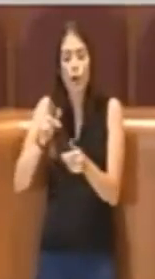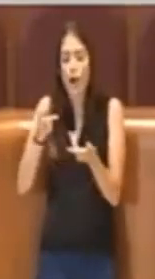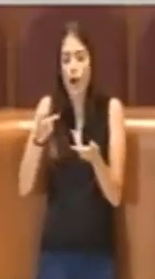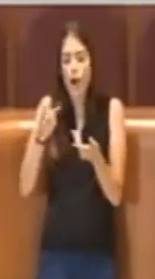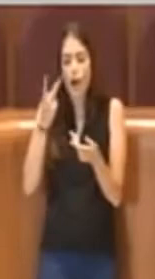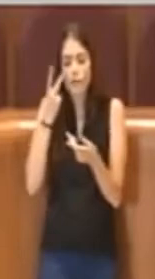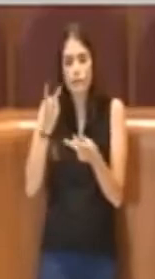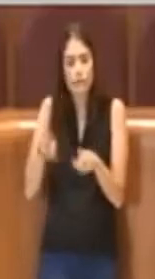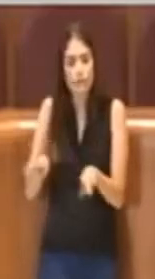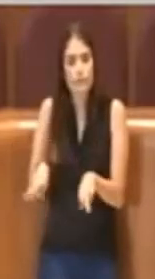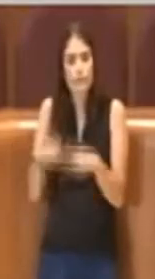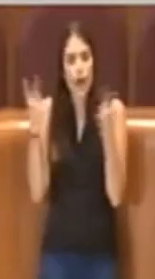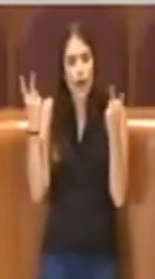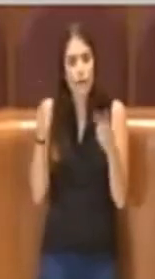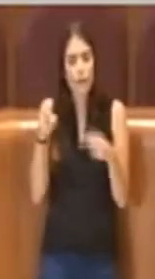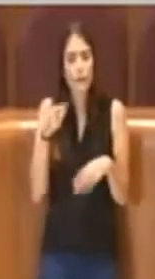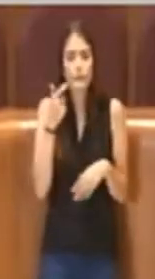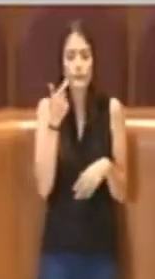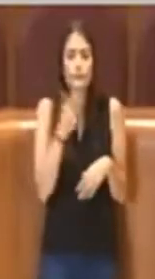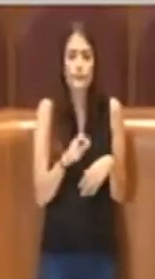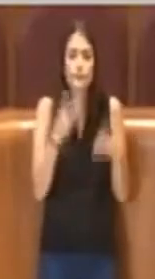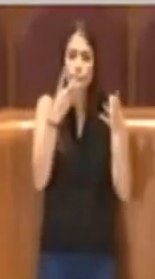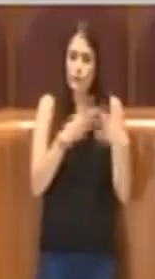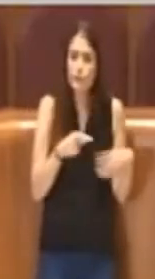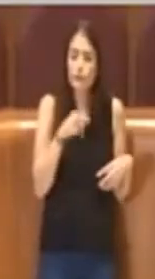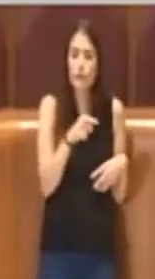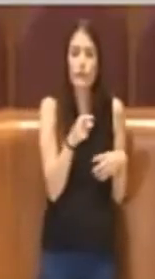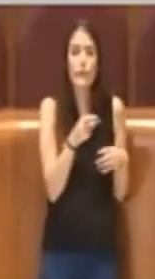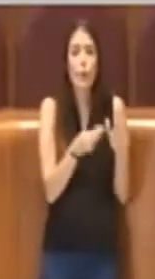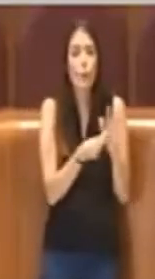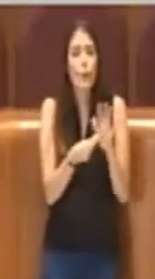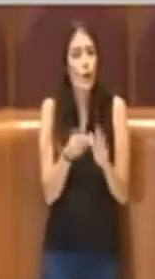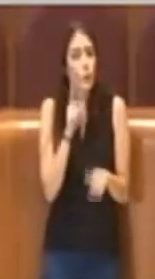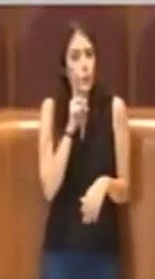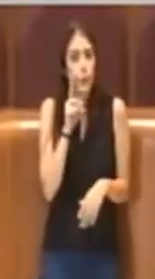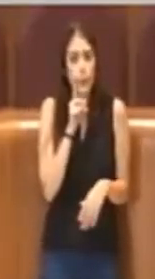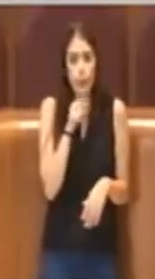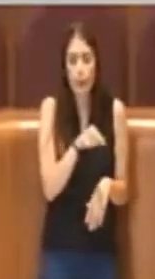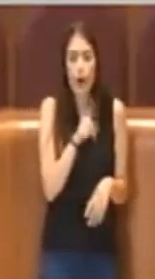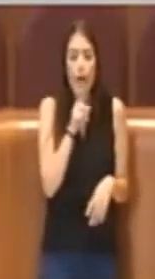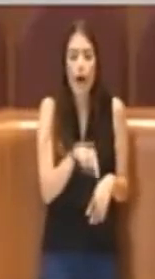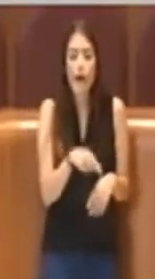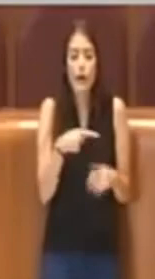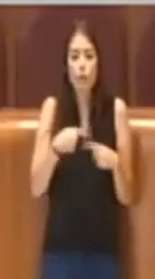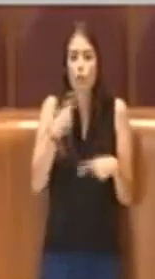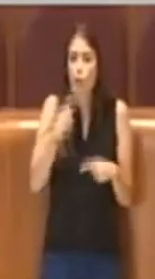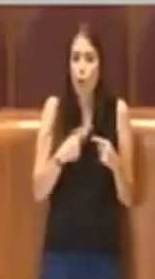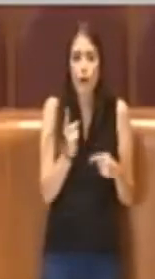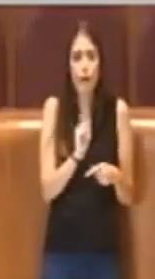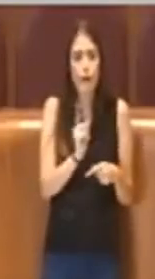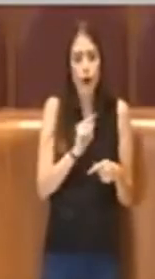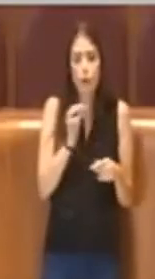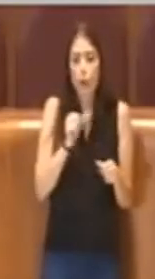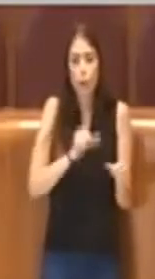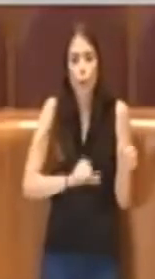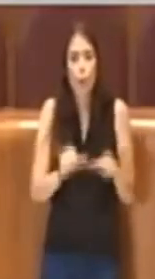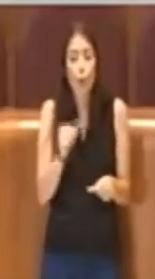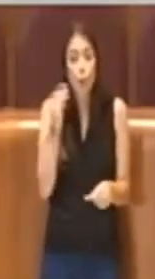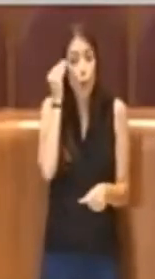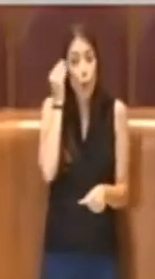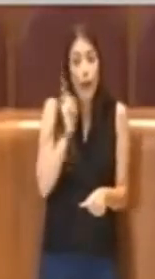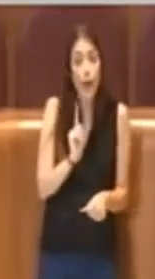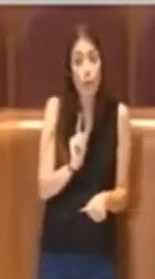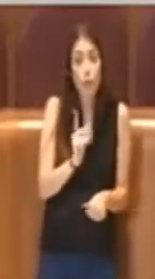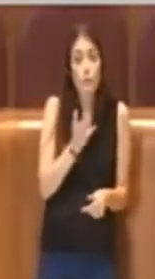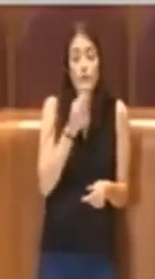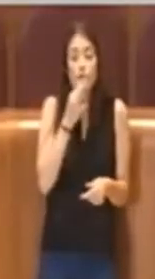che l'occupazione da parte degli stessi operatori, anche non di giornata e non di turno, non è abusiva, praticamente